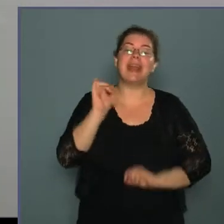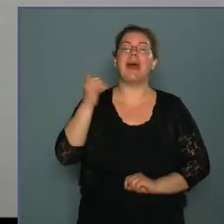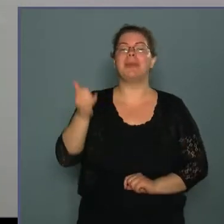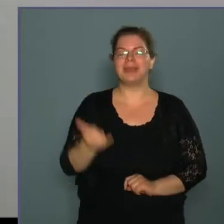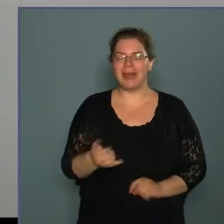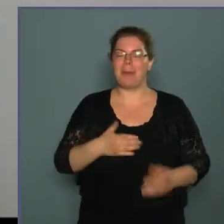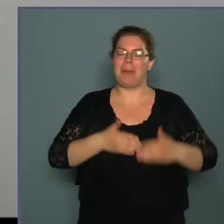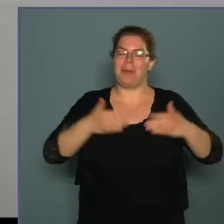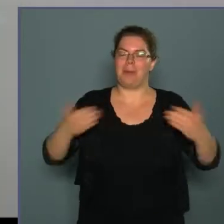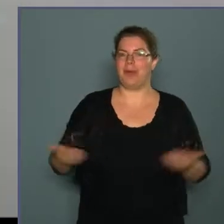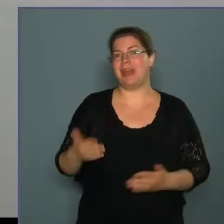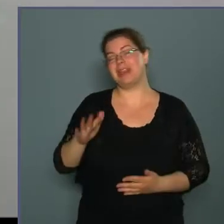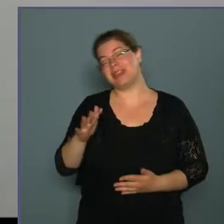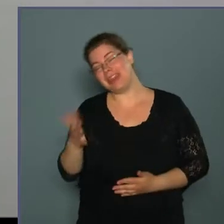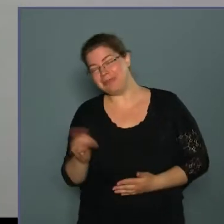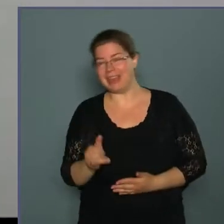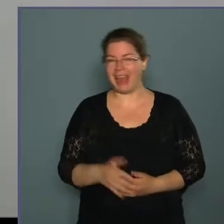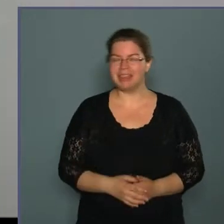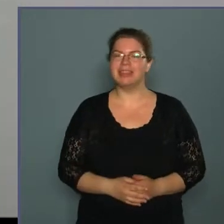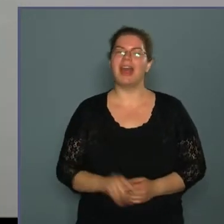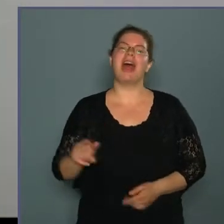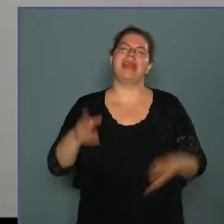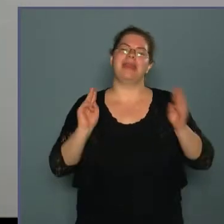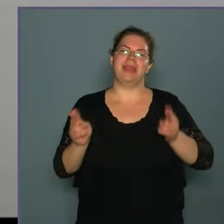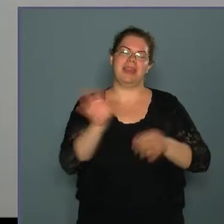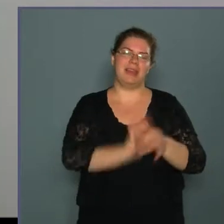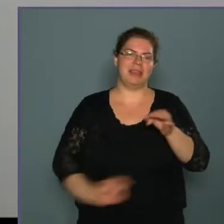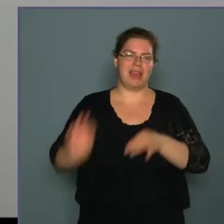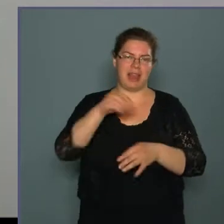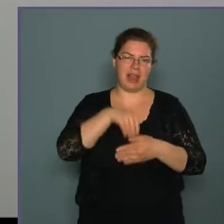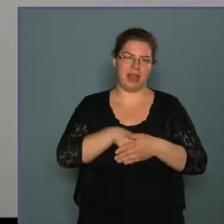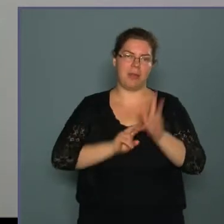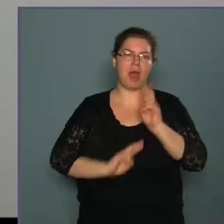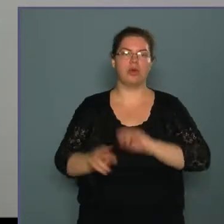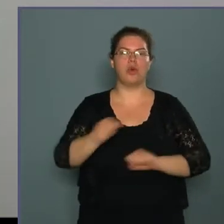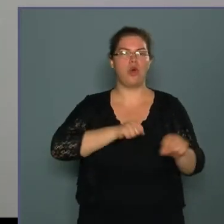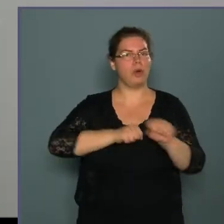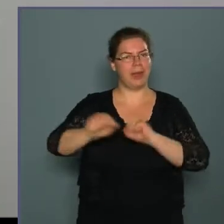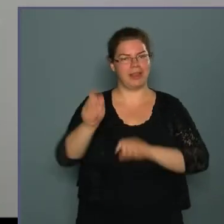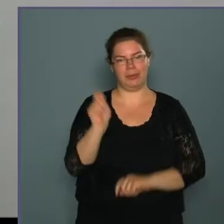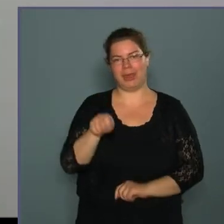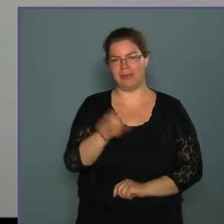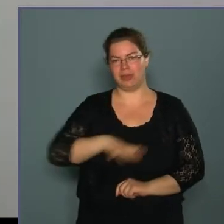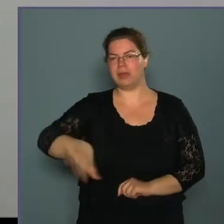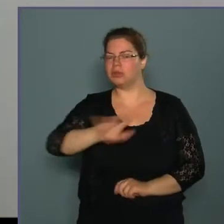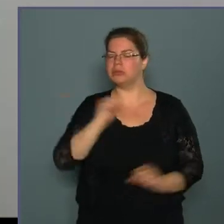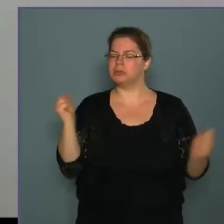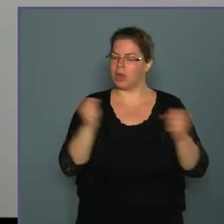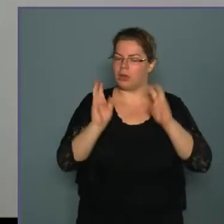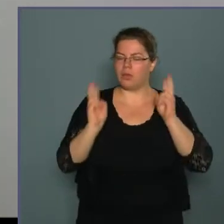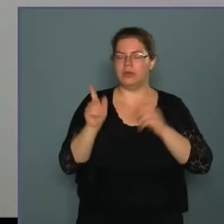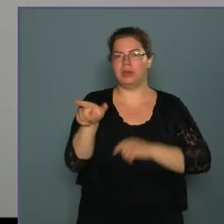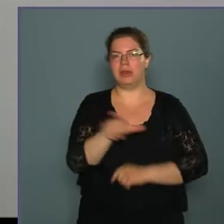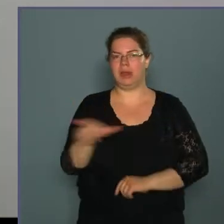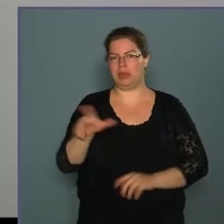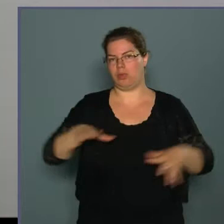Bővebben? Nem igen. Tehát a lényeg az egészben az, hogy önkormányzatunknak, a képviselőtestetnek nagyon fontos, hogy ezen a